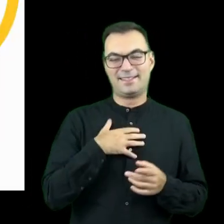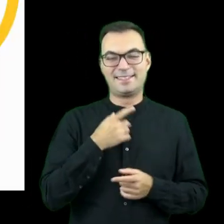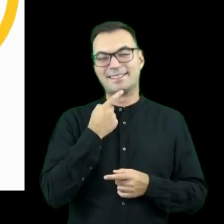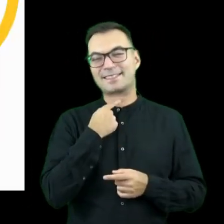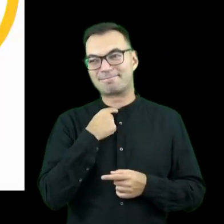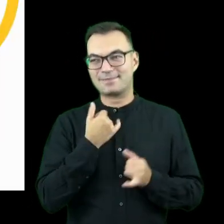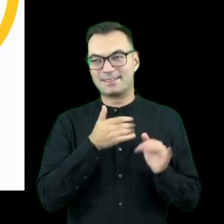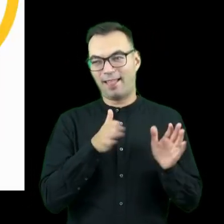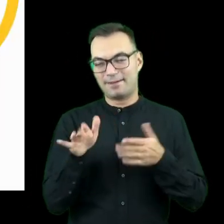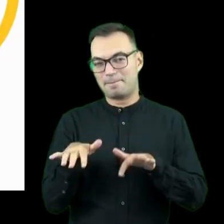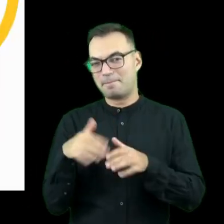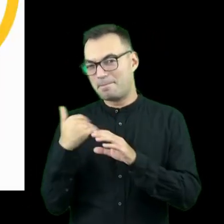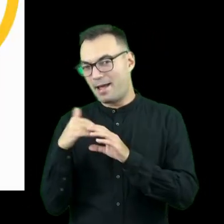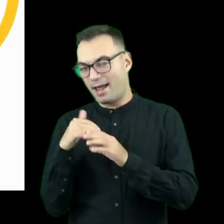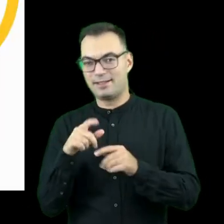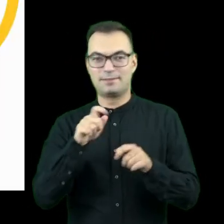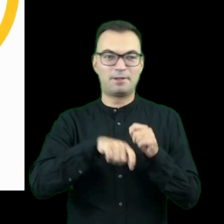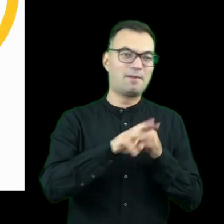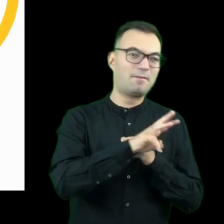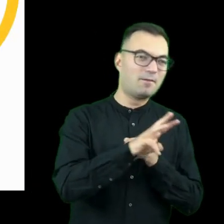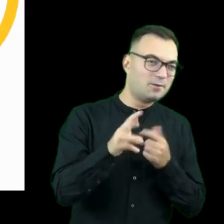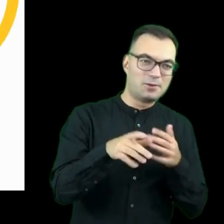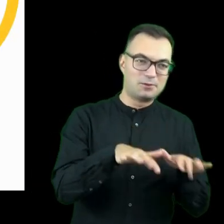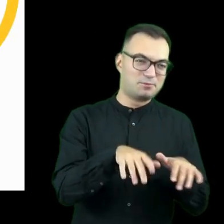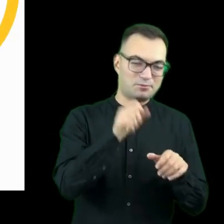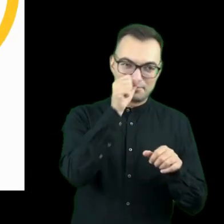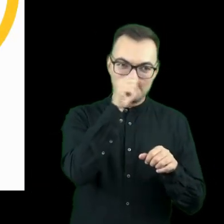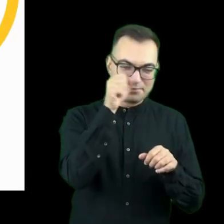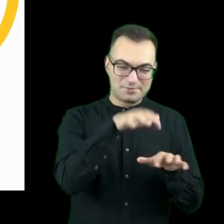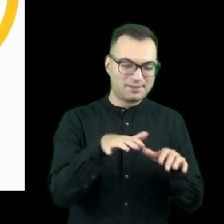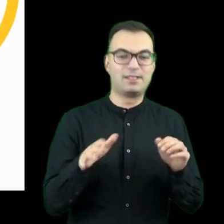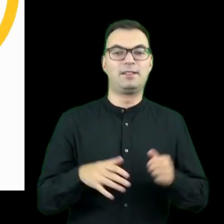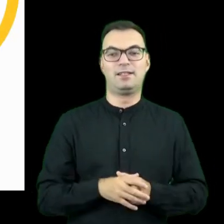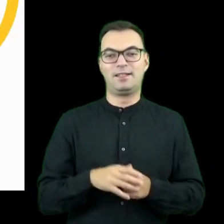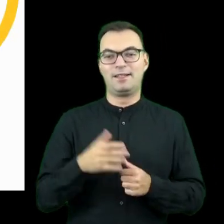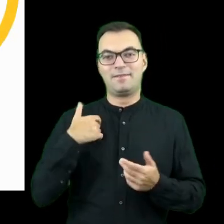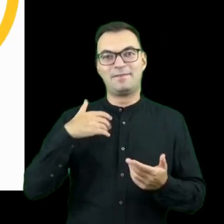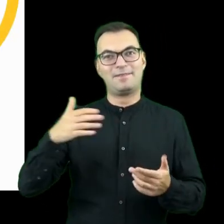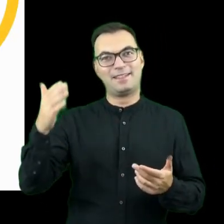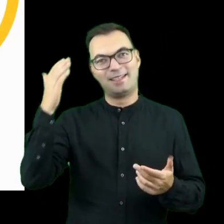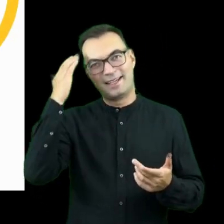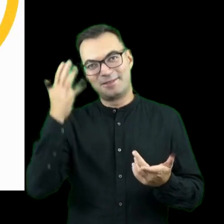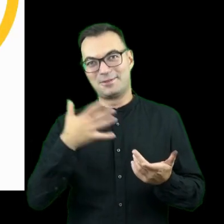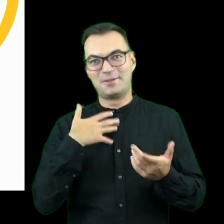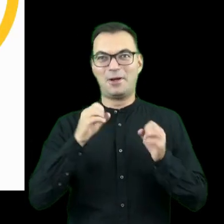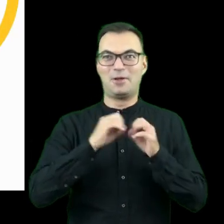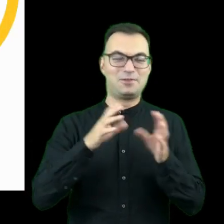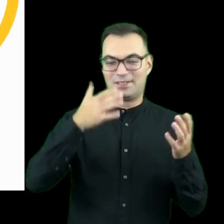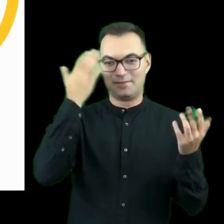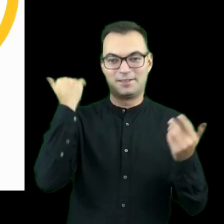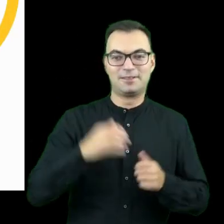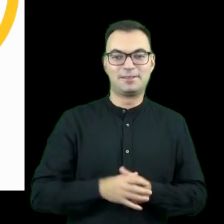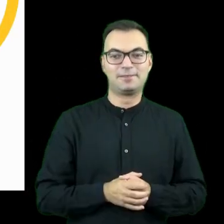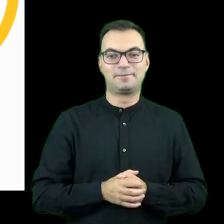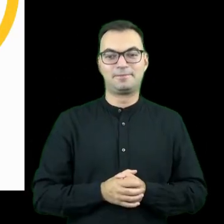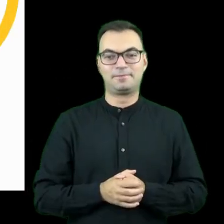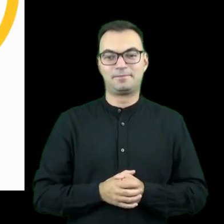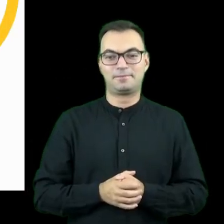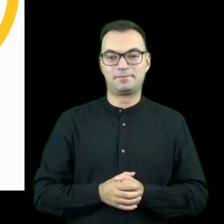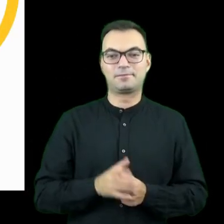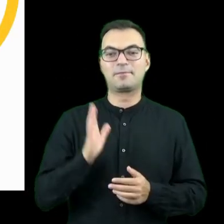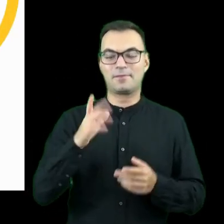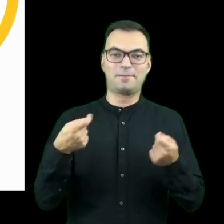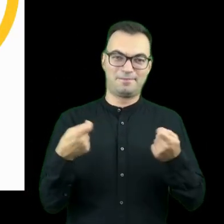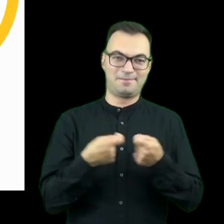indziej, napisać maila, zobaczyć jakąś stronę internetową. Mimo, że to jest oczywiste, ja uważam, się to bardzo podkreślenia, po prostu bardzo Wam to